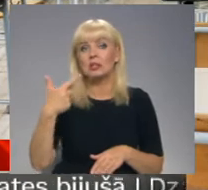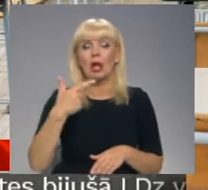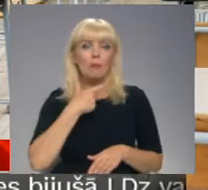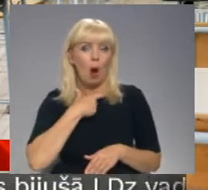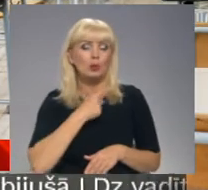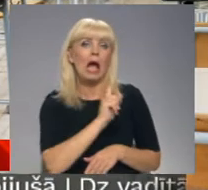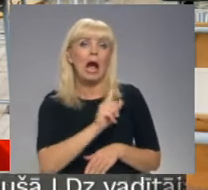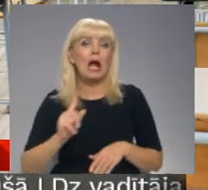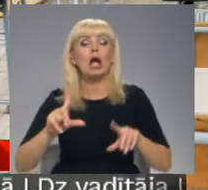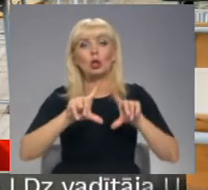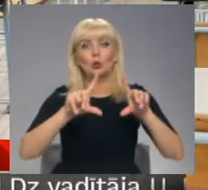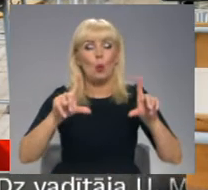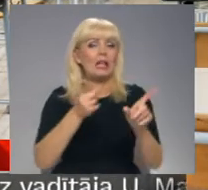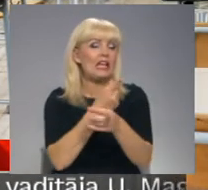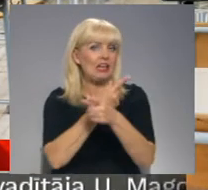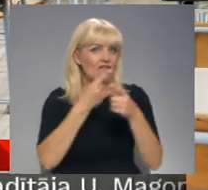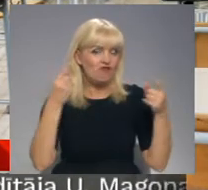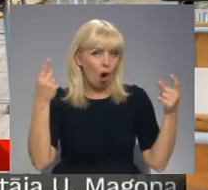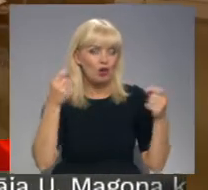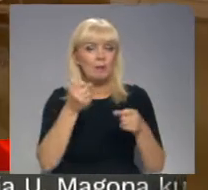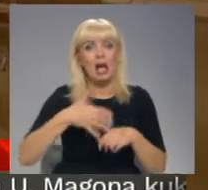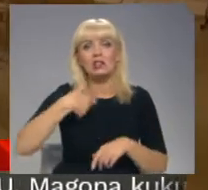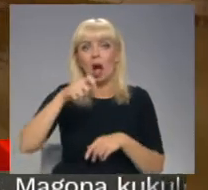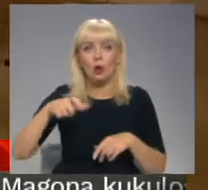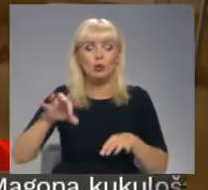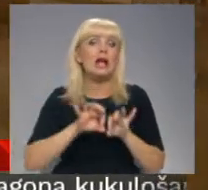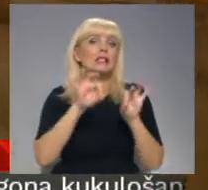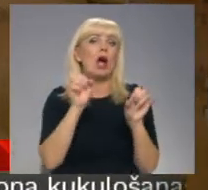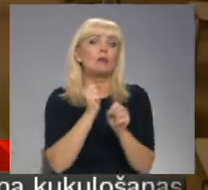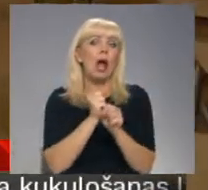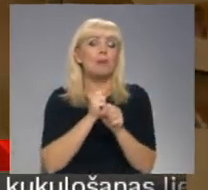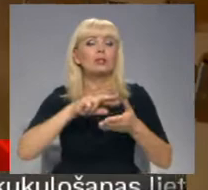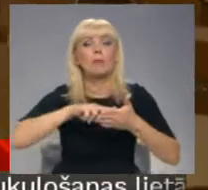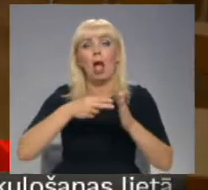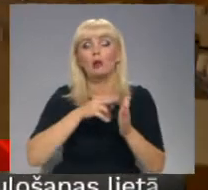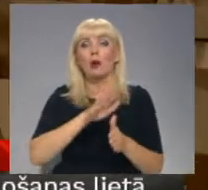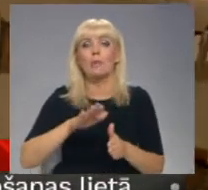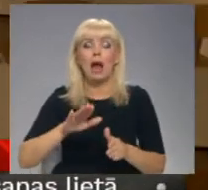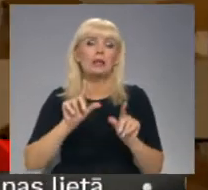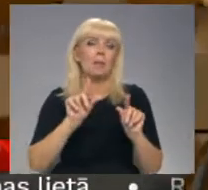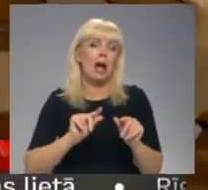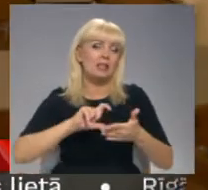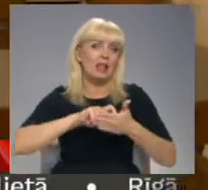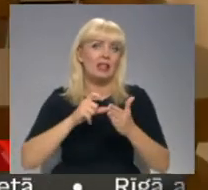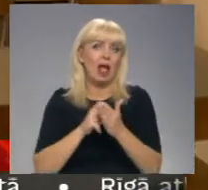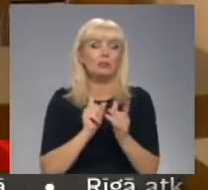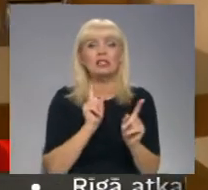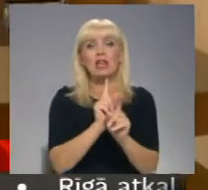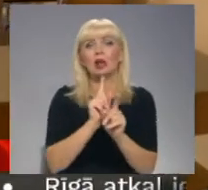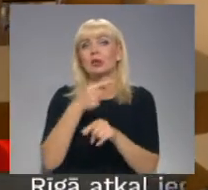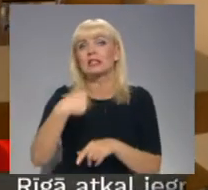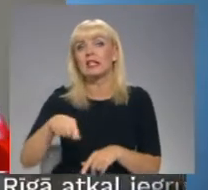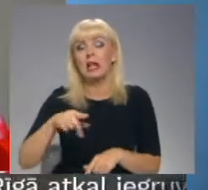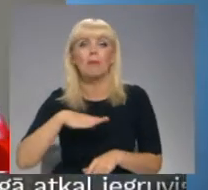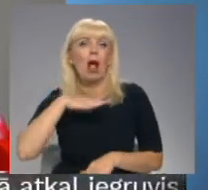skola informēs savus audzēkņus. Un arī sākums skolās darbs tiks plānotas tā, lai bērni iespējami mazāk skolas tēlpās satiktos ar citu klāšu